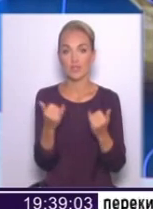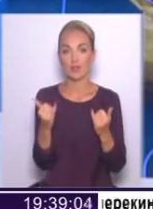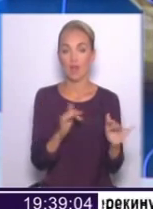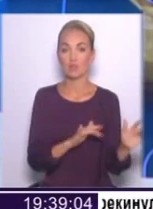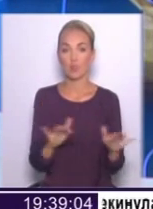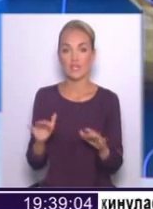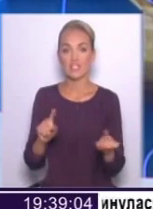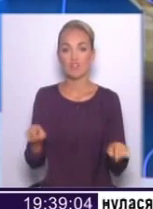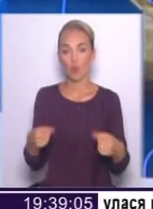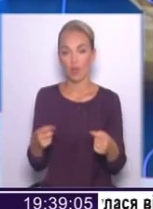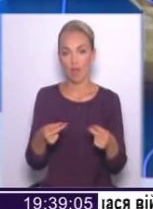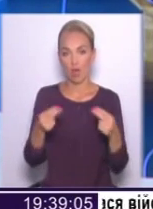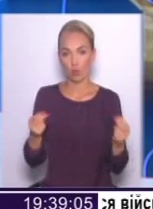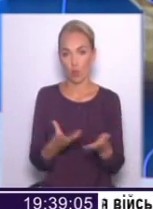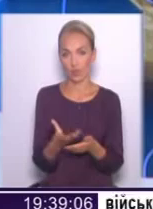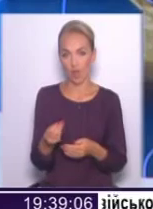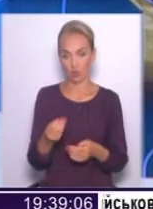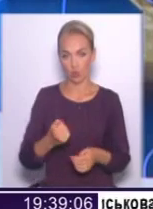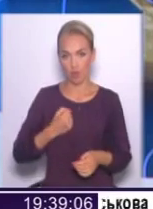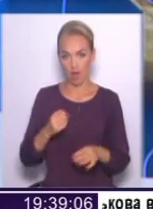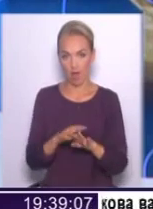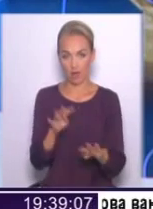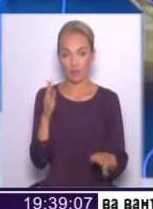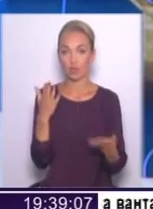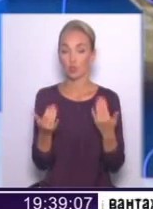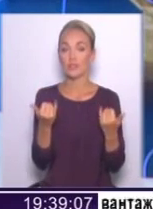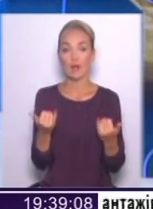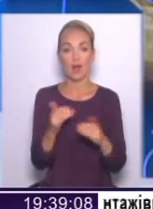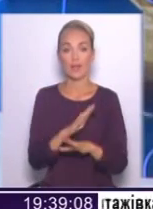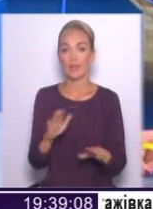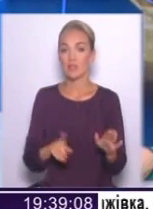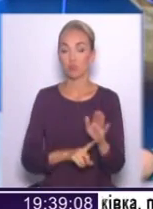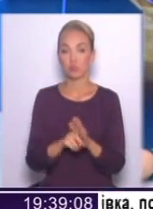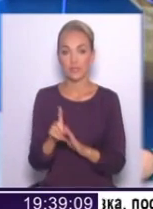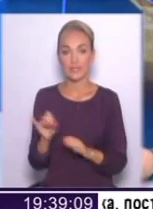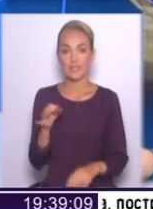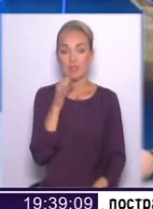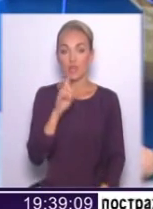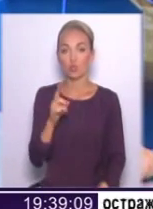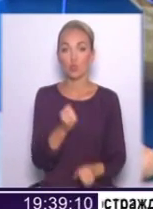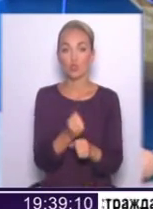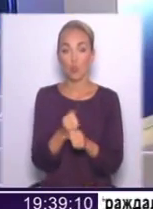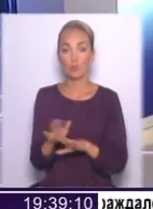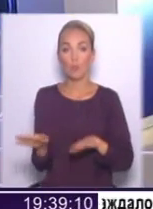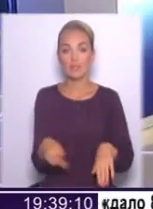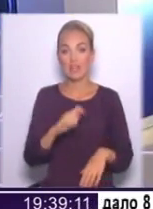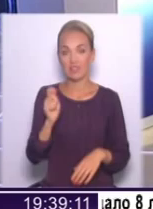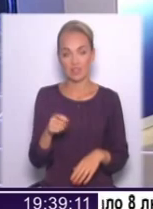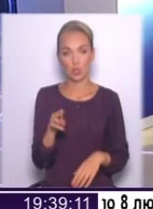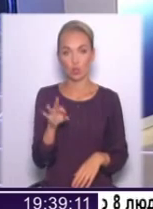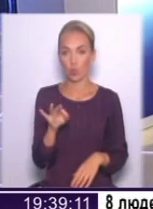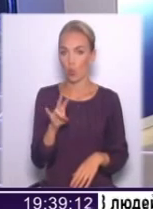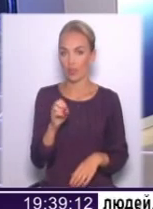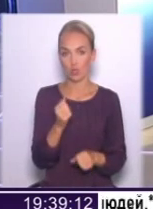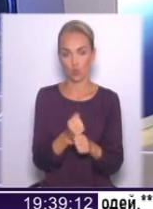створення контрактної армії? Тому що, якщо зараз не запустити і сказати, що ми зробимо це після війни, то не зробимо ніколи.